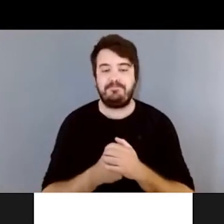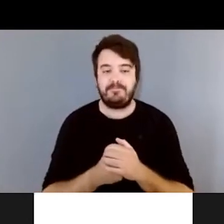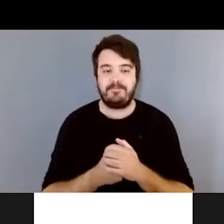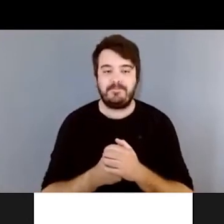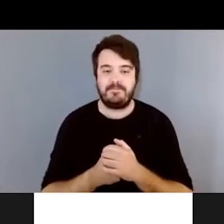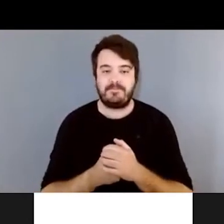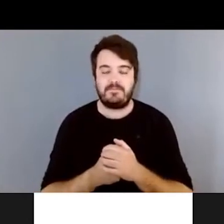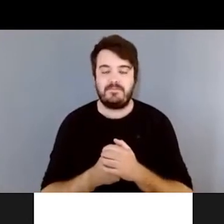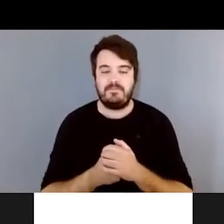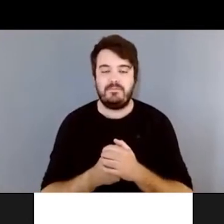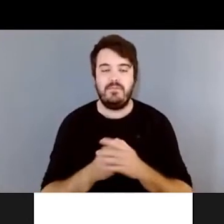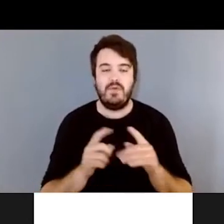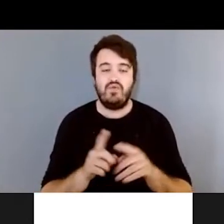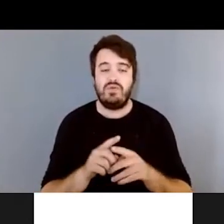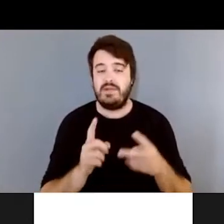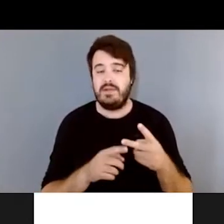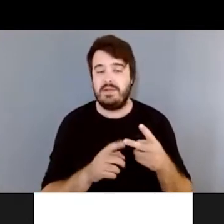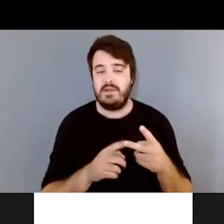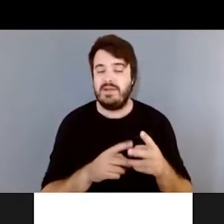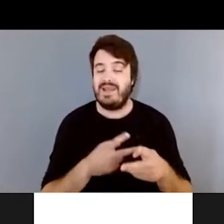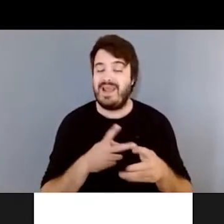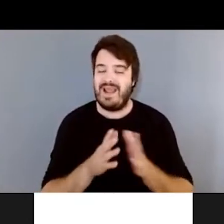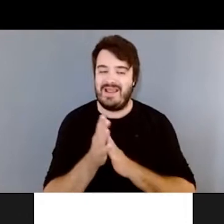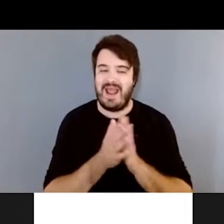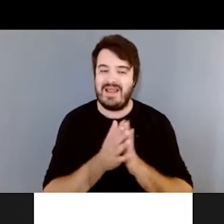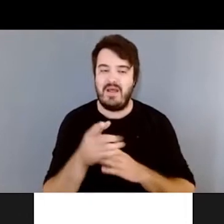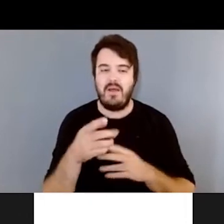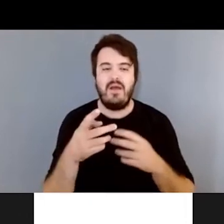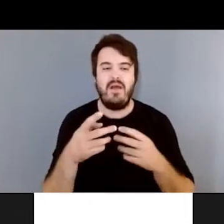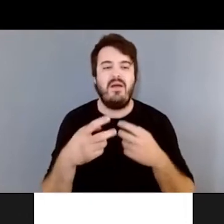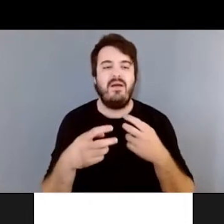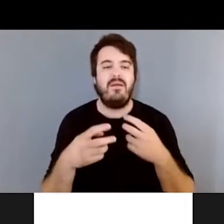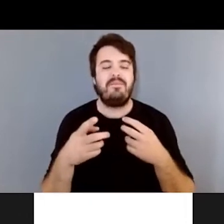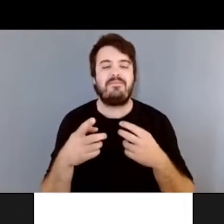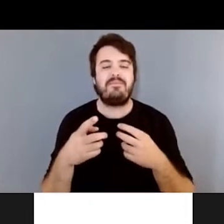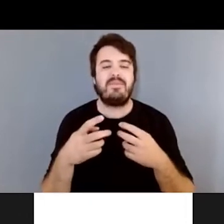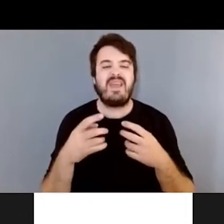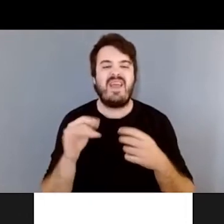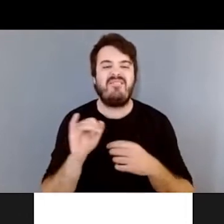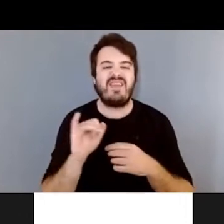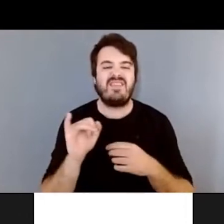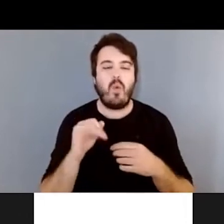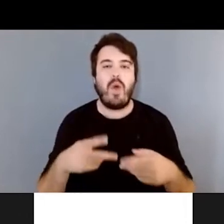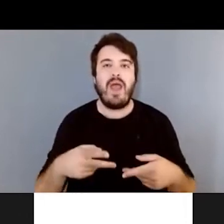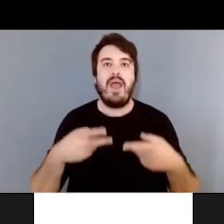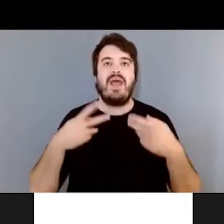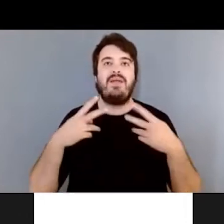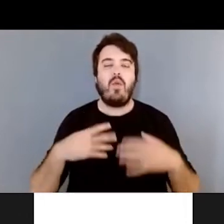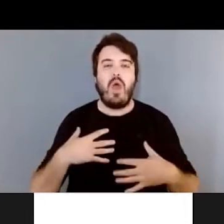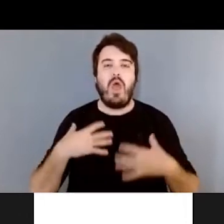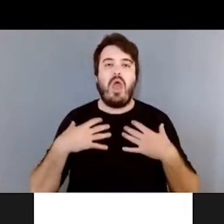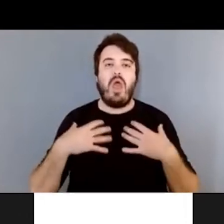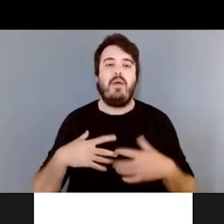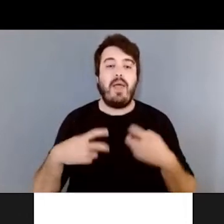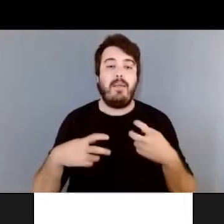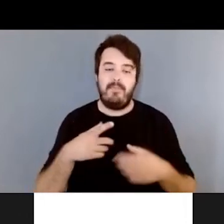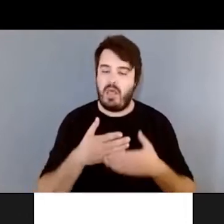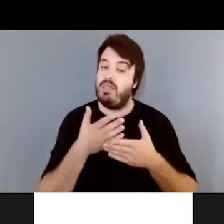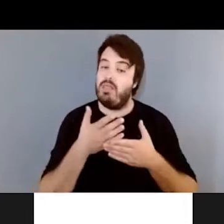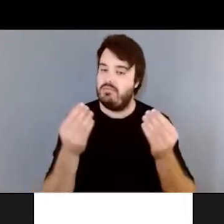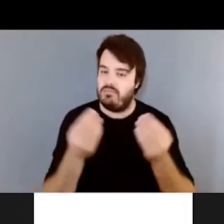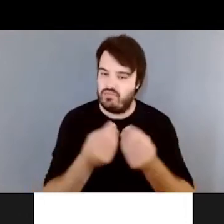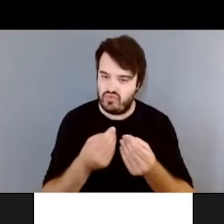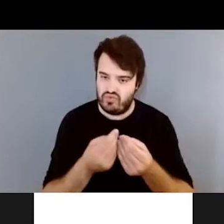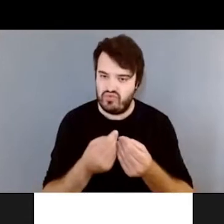C'est aussi super intéressant pour les problèmes d'infection respiratoire. Donc, on peut l'utiliser